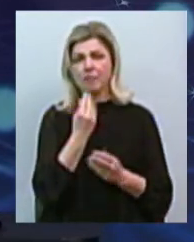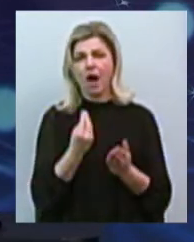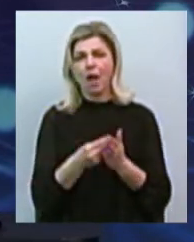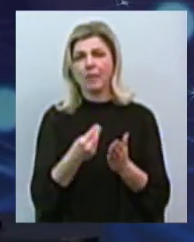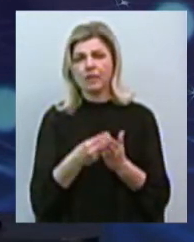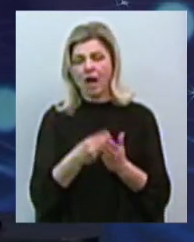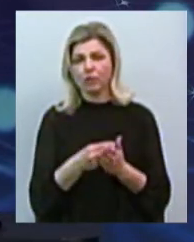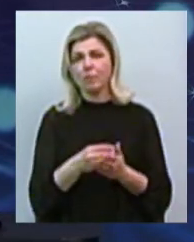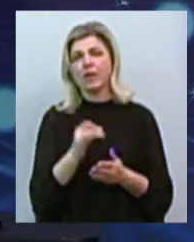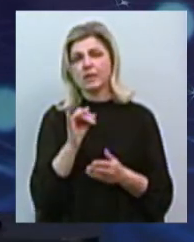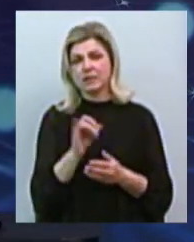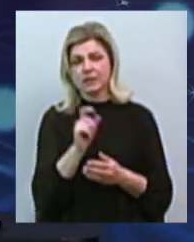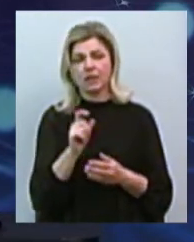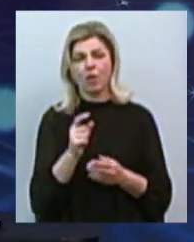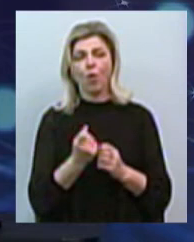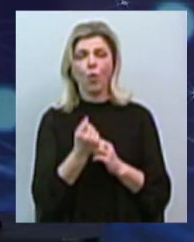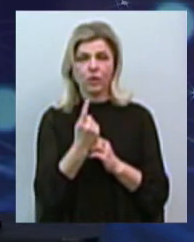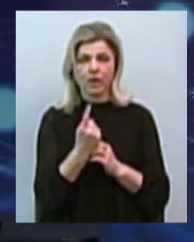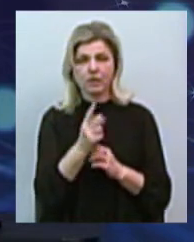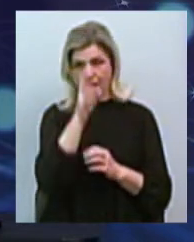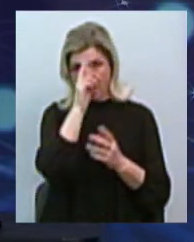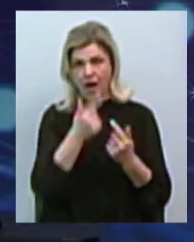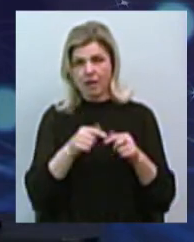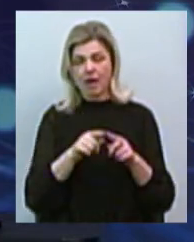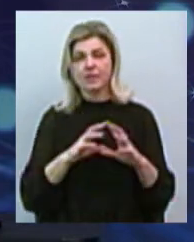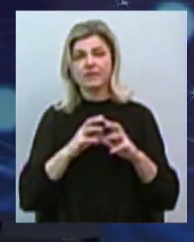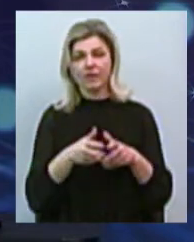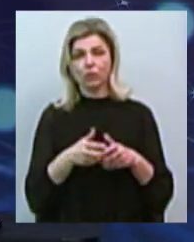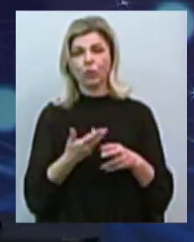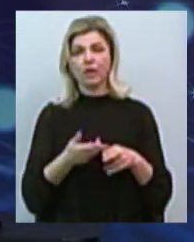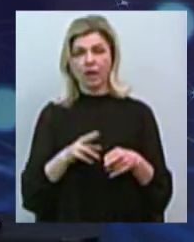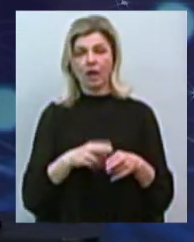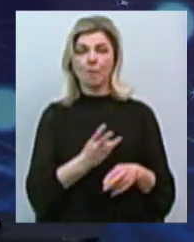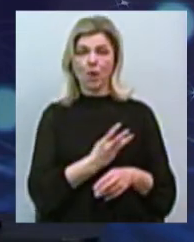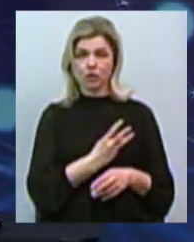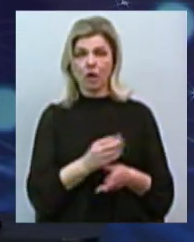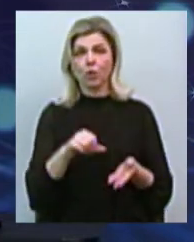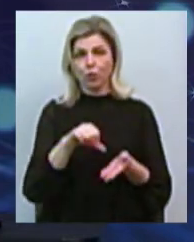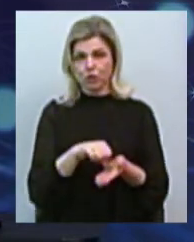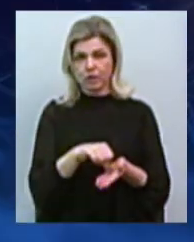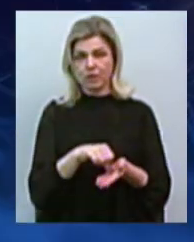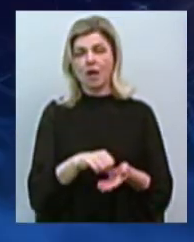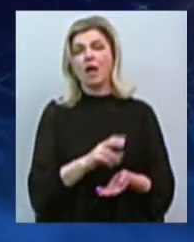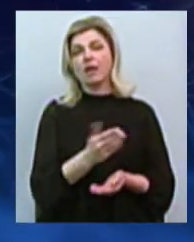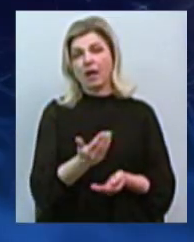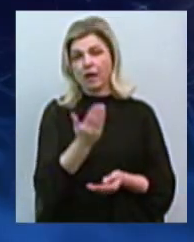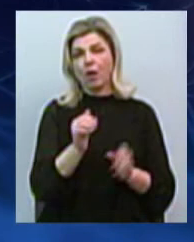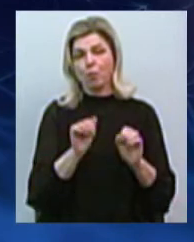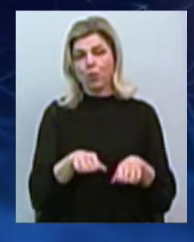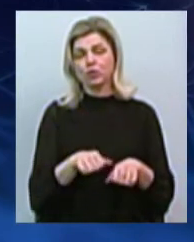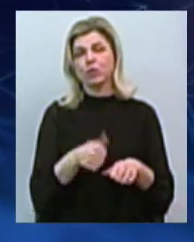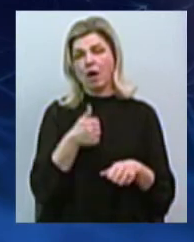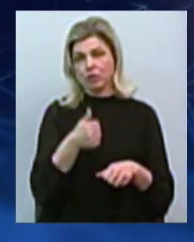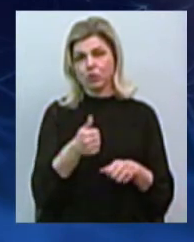різних, з 10 або з 11 країн світу, які бажають взяти участь і які зможуть позитивно